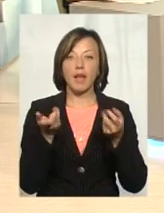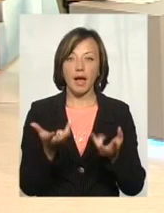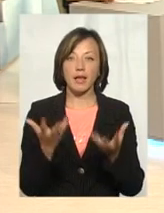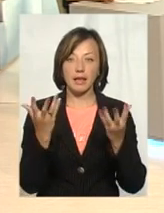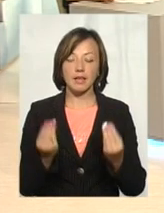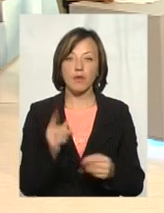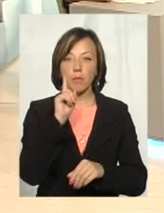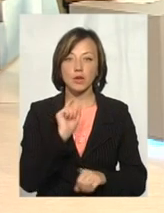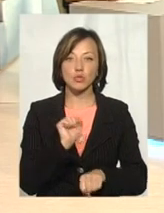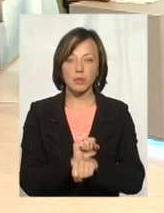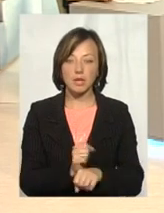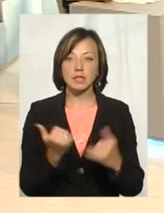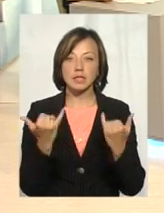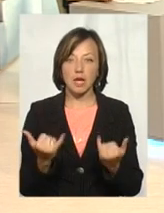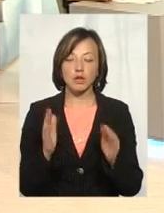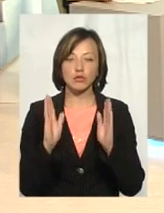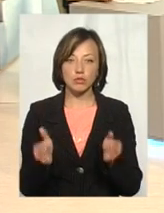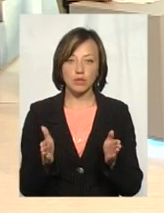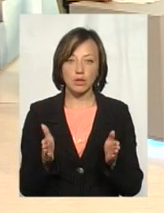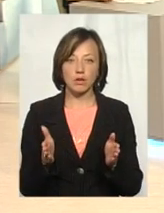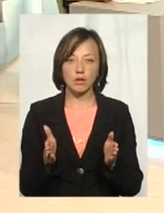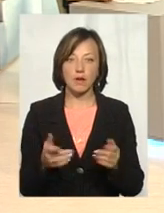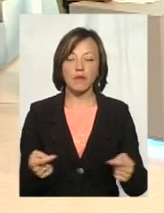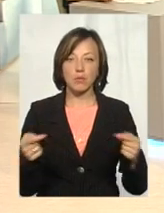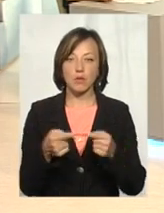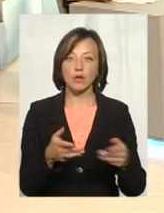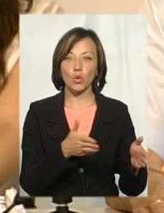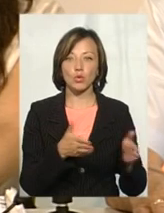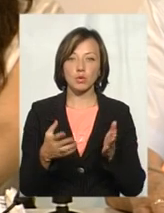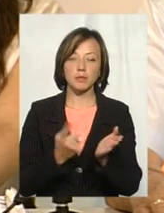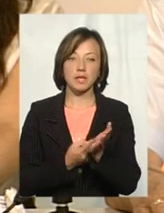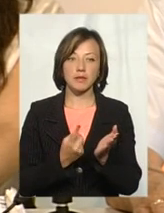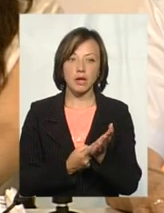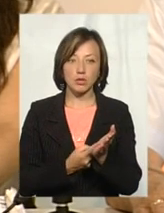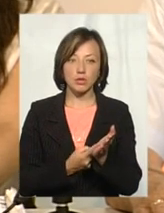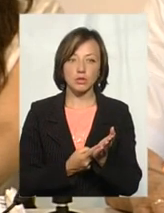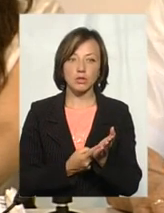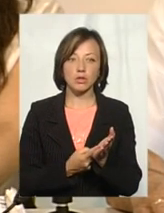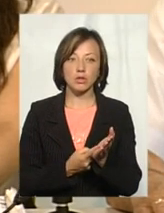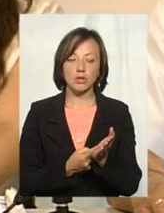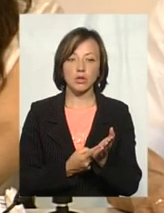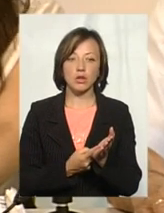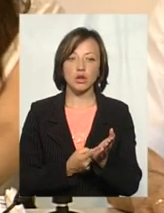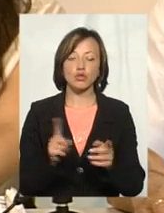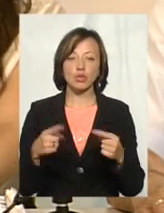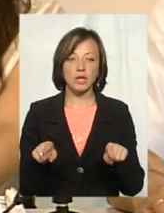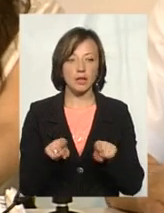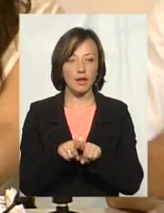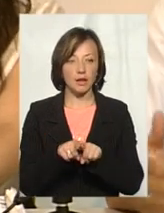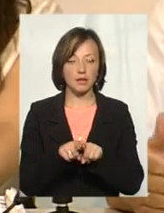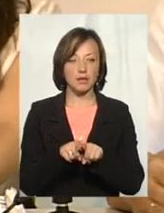призупинено, але зараз буде, відповідно, готуються, підтверджуючи для того докази, що такі